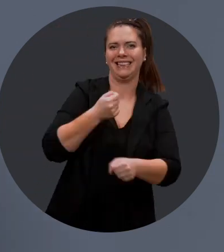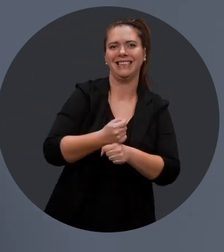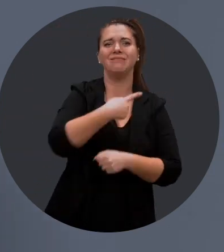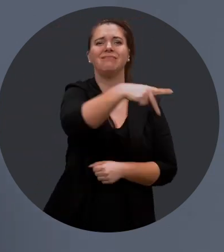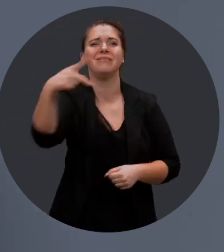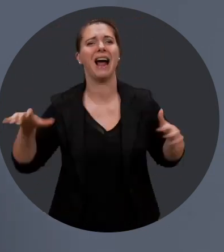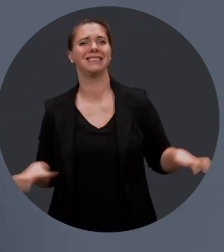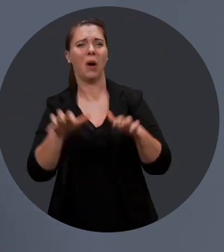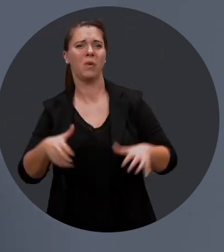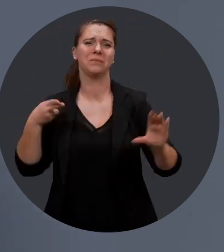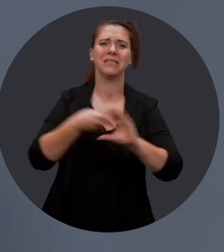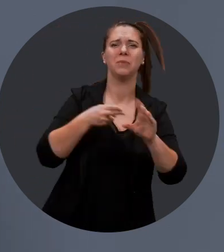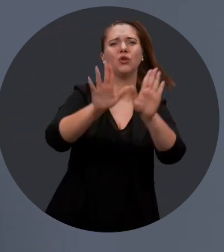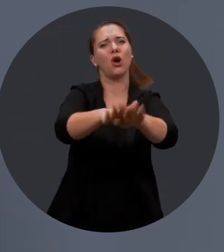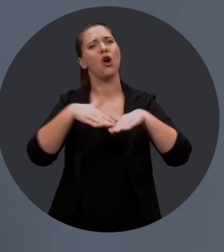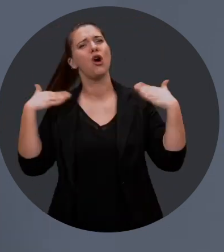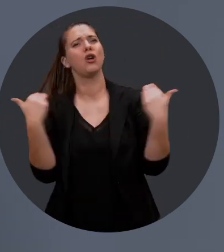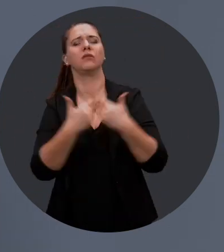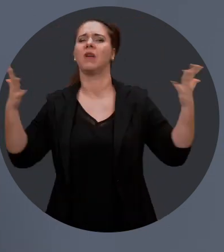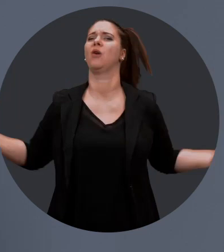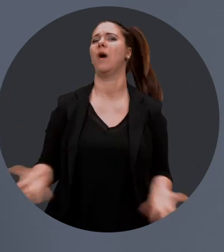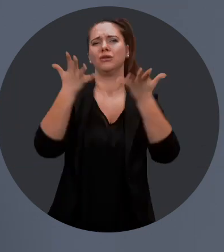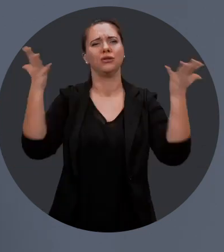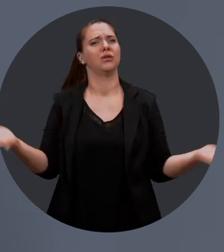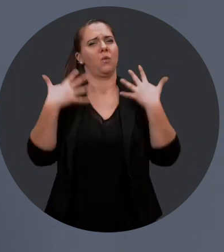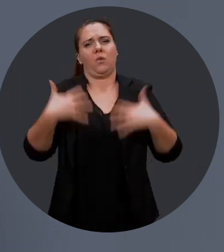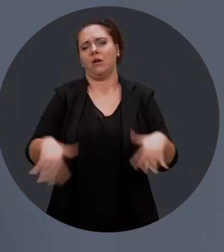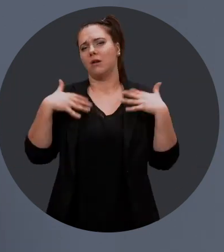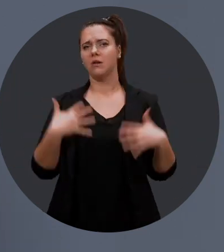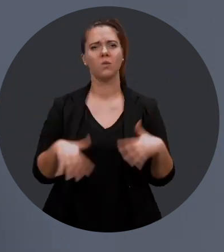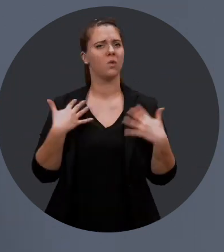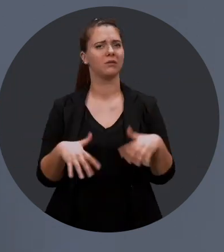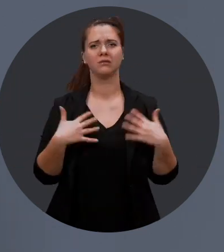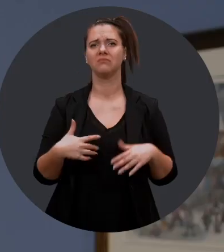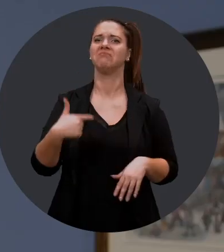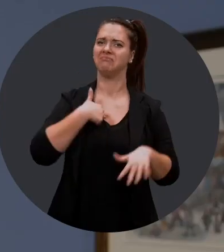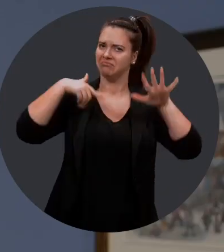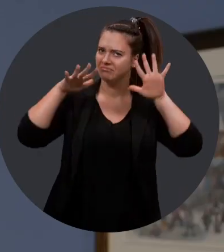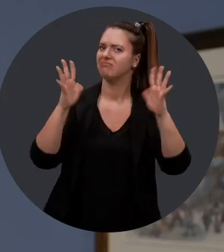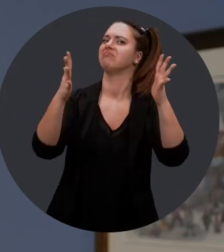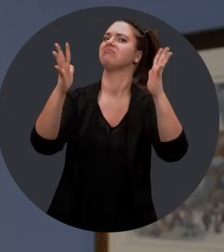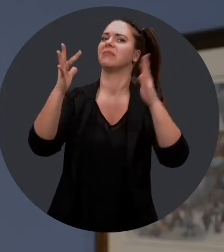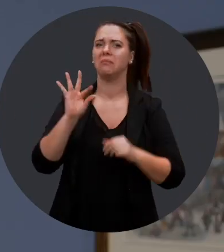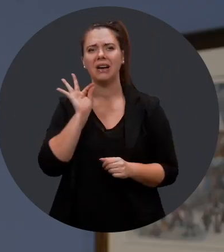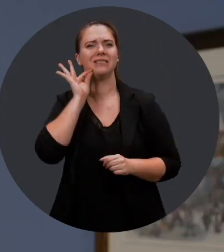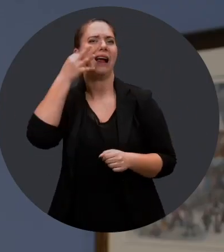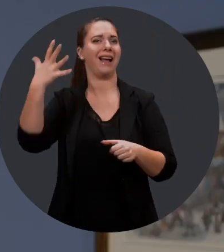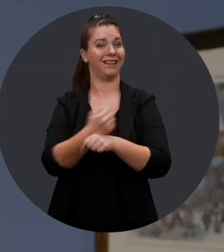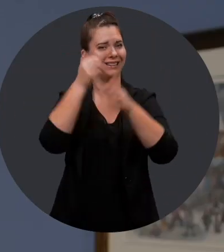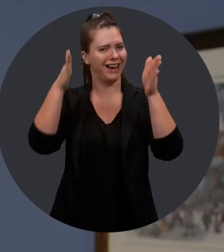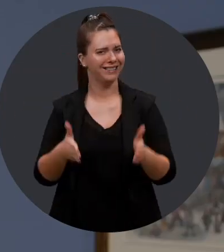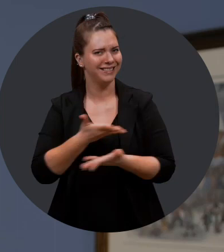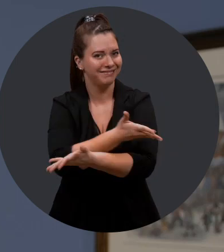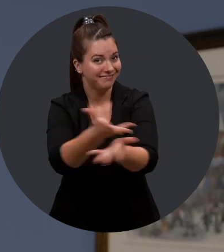Vos actions, à toutes et à tous, méritent d'être soulignées et encouragées. Je félicite particulièrement toutes